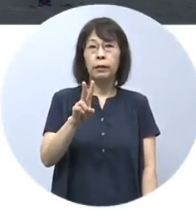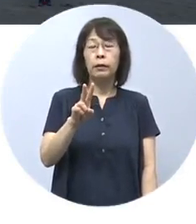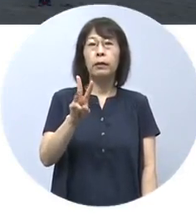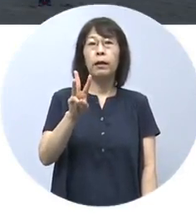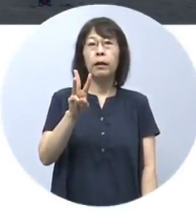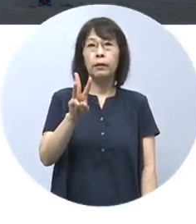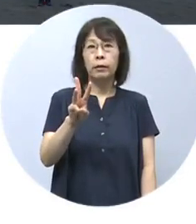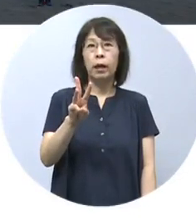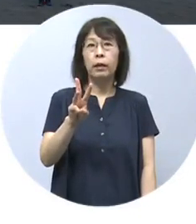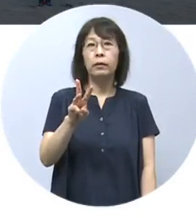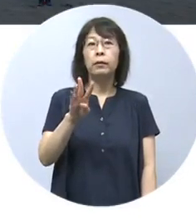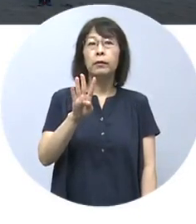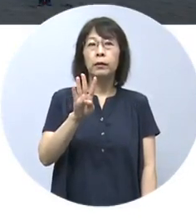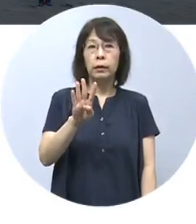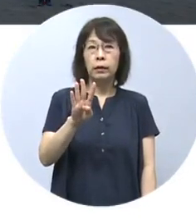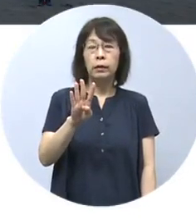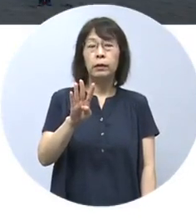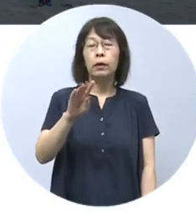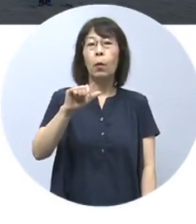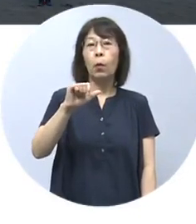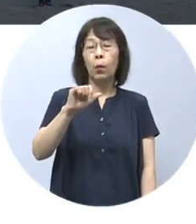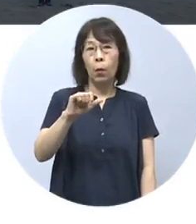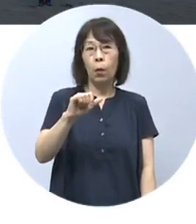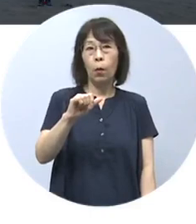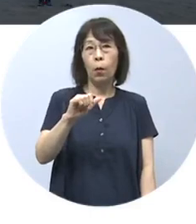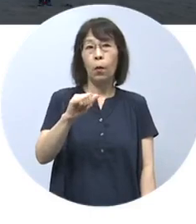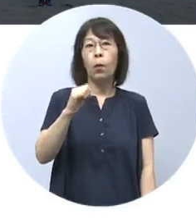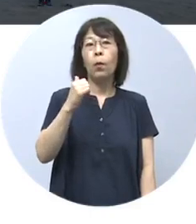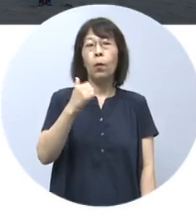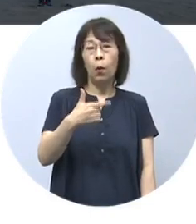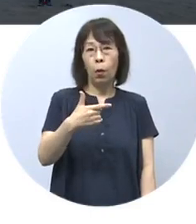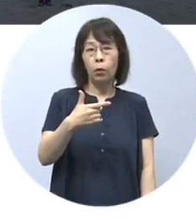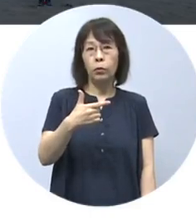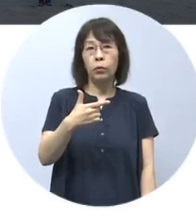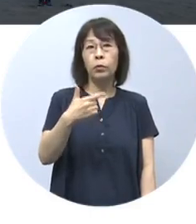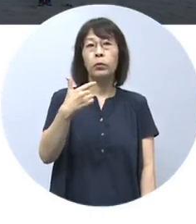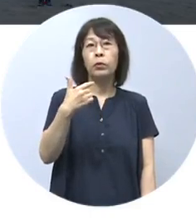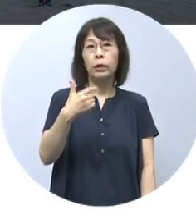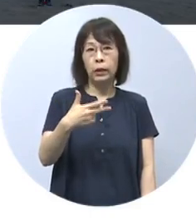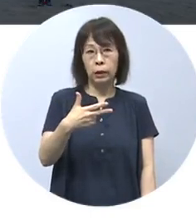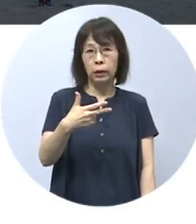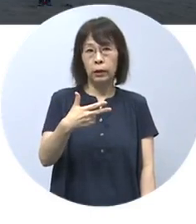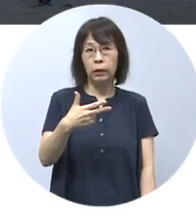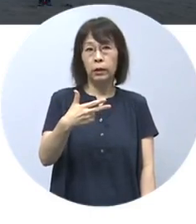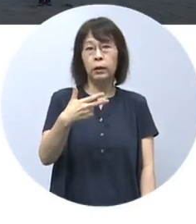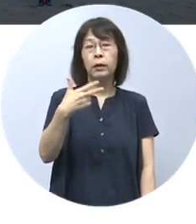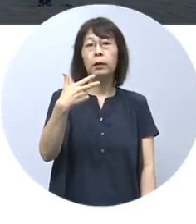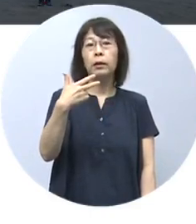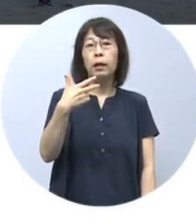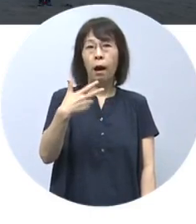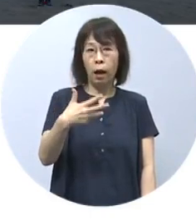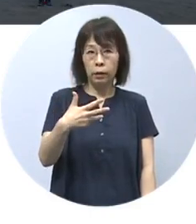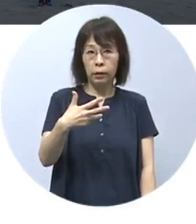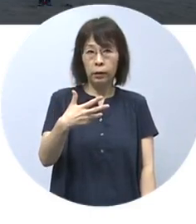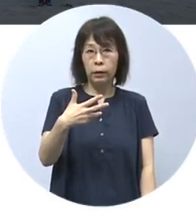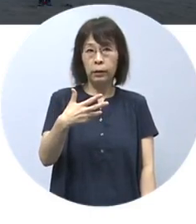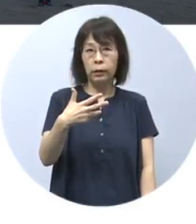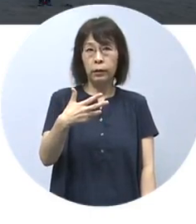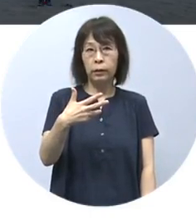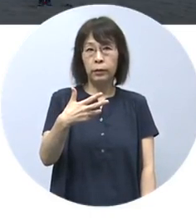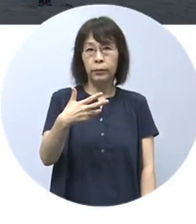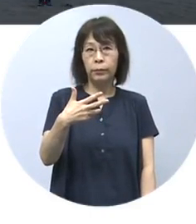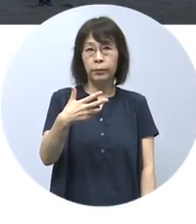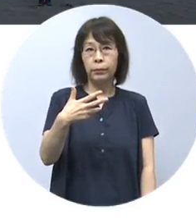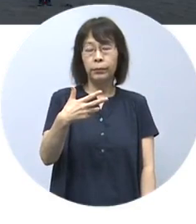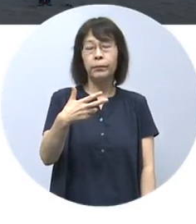23456786